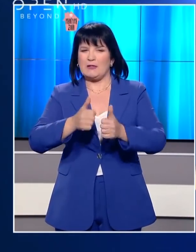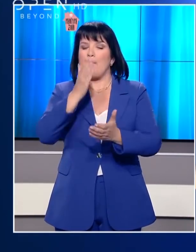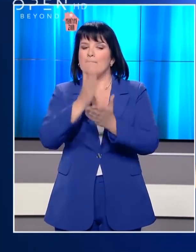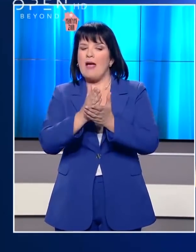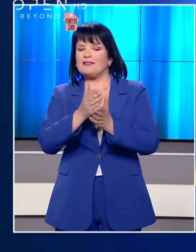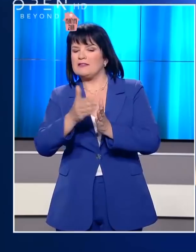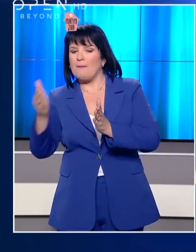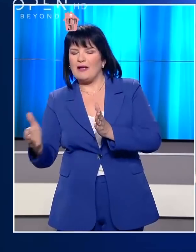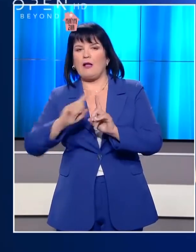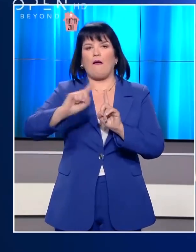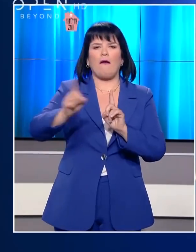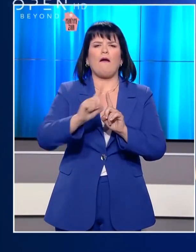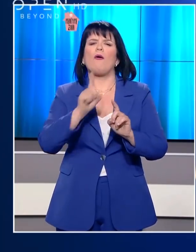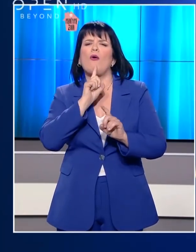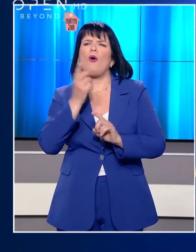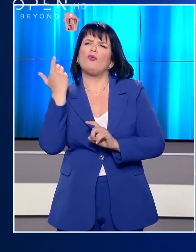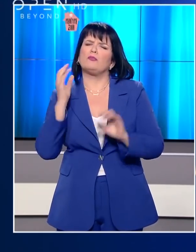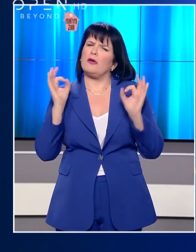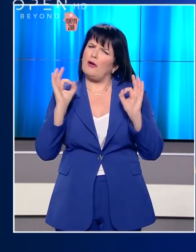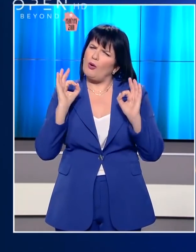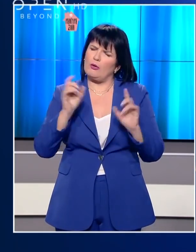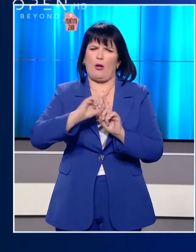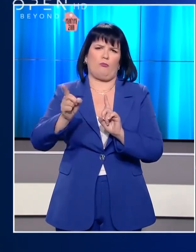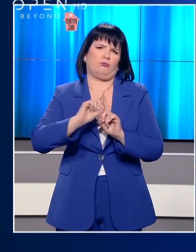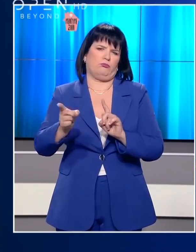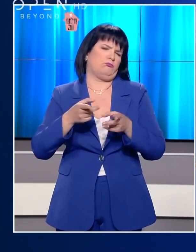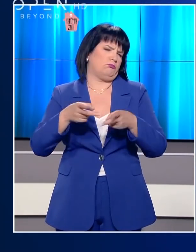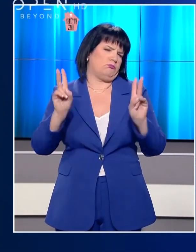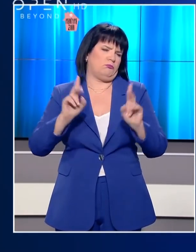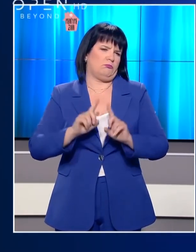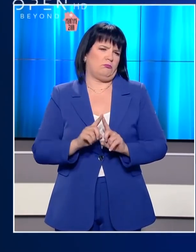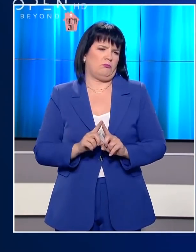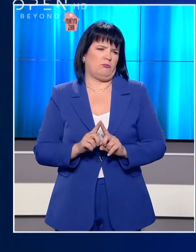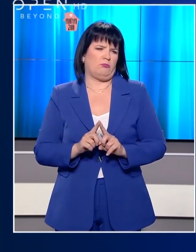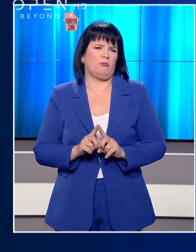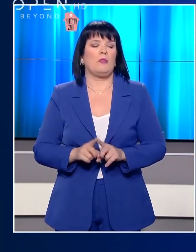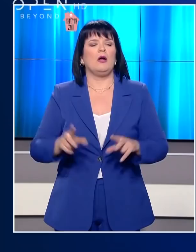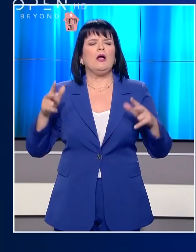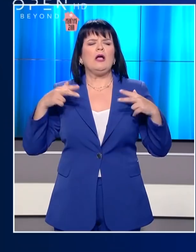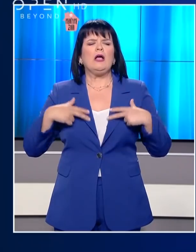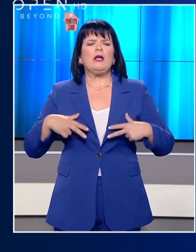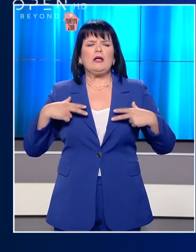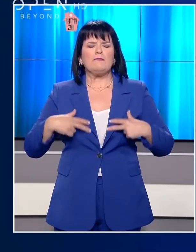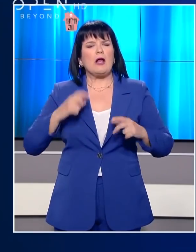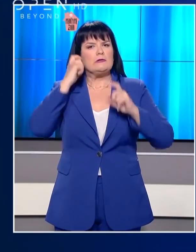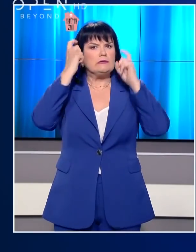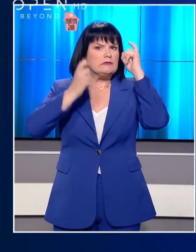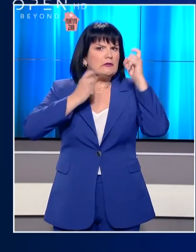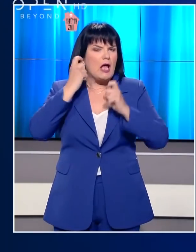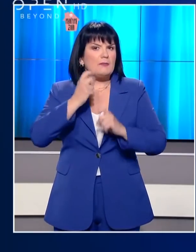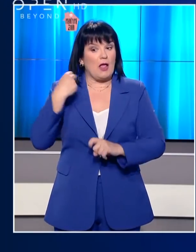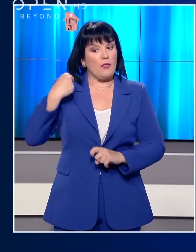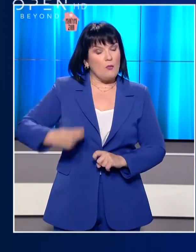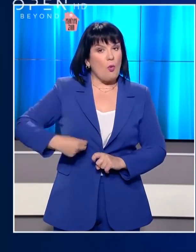μήνα τα μέσα μαζικής μεταφοράς επιστρέφουν σε κανονικούς ρυθμούς δρομολογίων. Πρέπει να ξανασκεφτεί η κυβέρνηση, ειδικά για τα